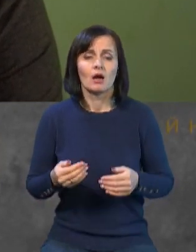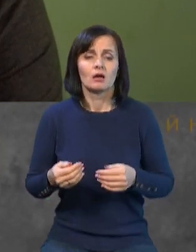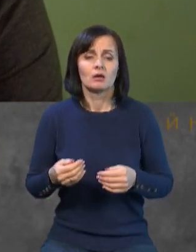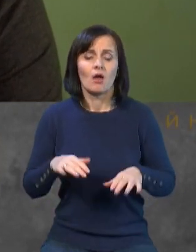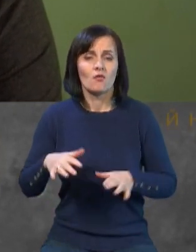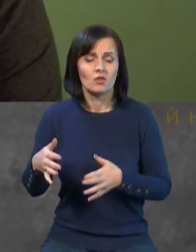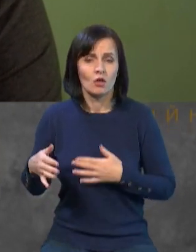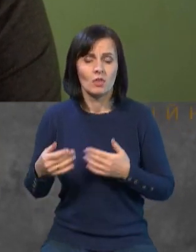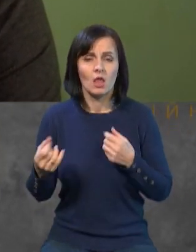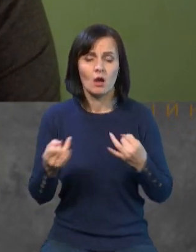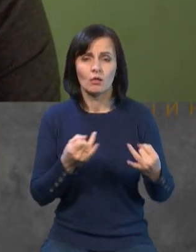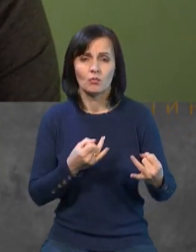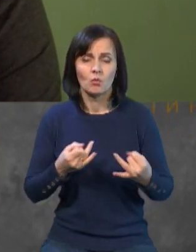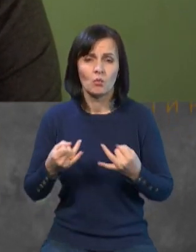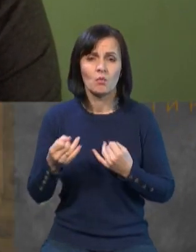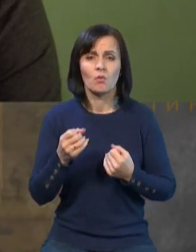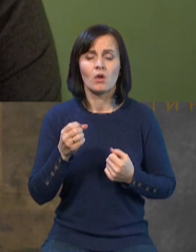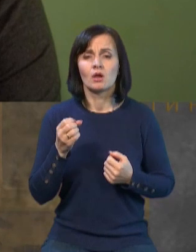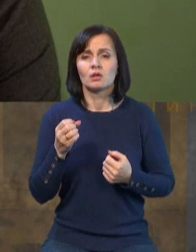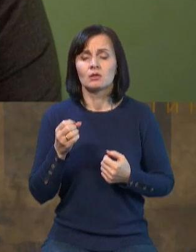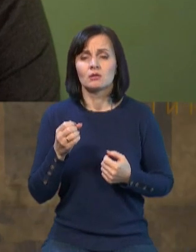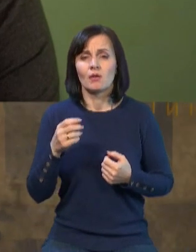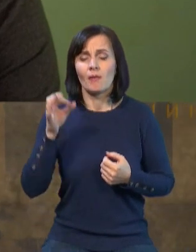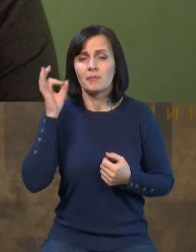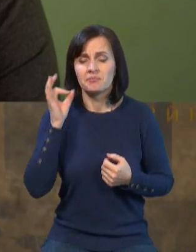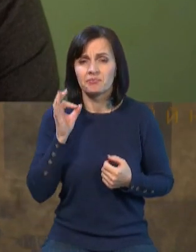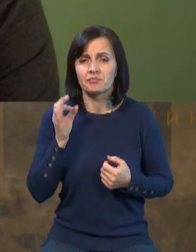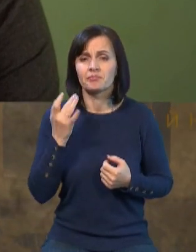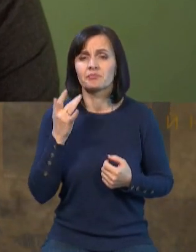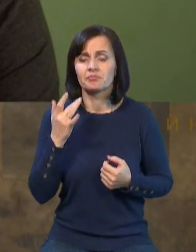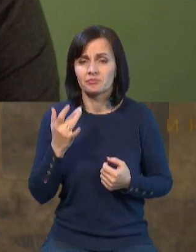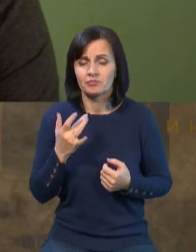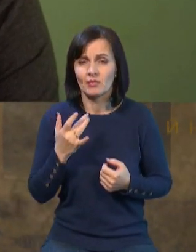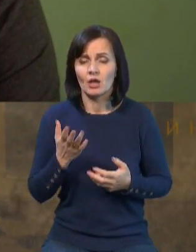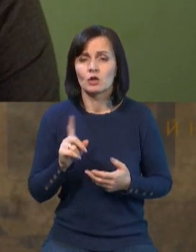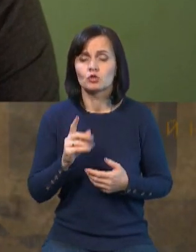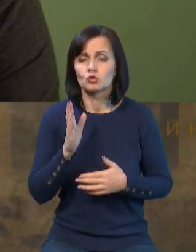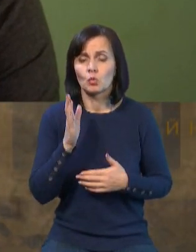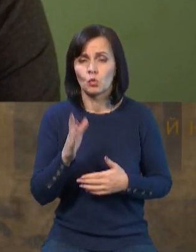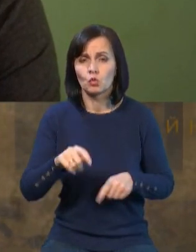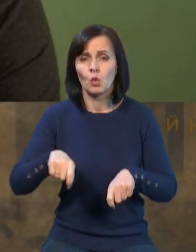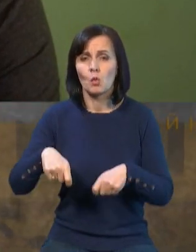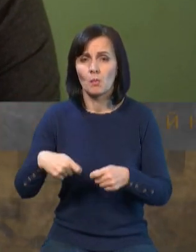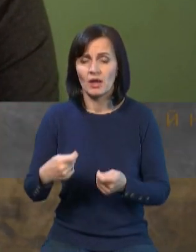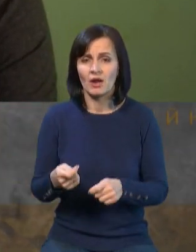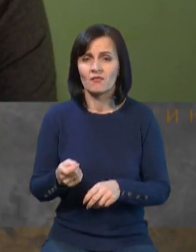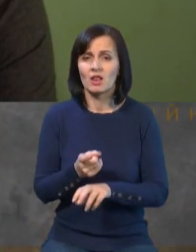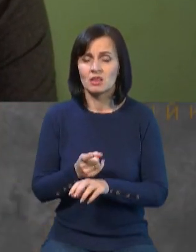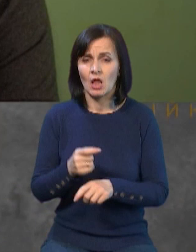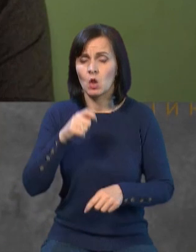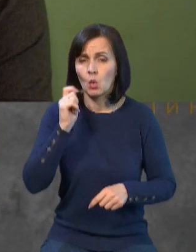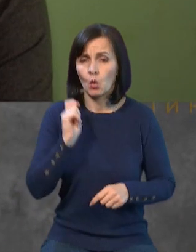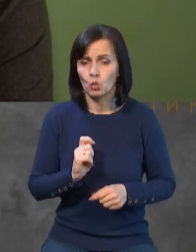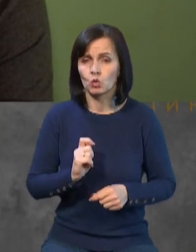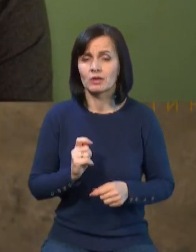оголошуються від Німеччини як те, що буде передаватися до України і разом з БМП Мардером, до речі. Тепер якась там